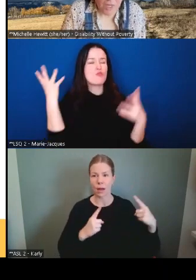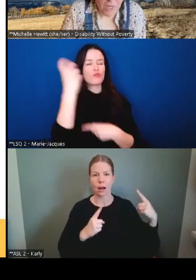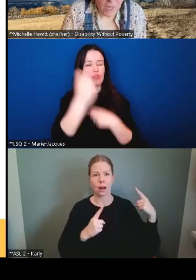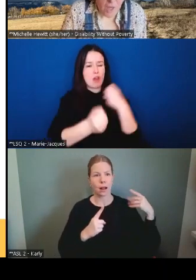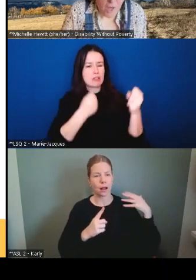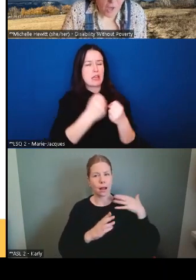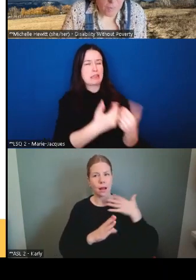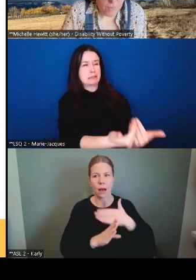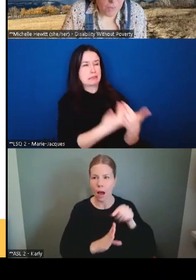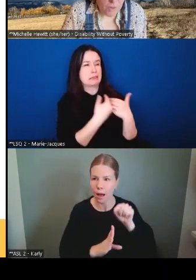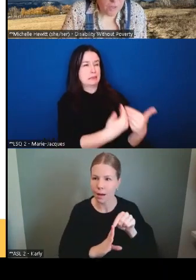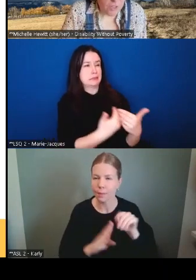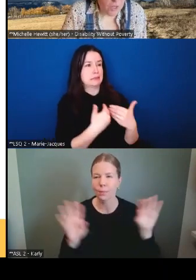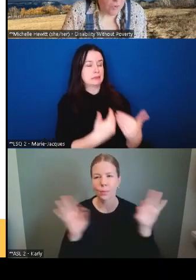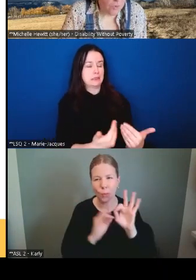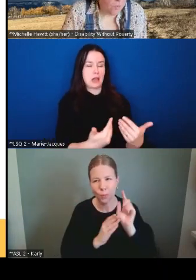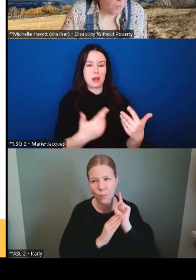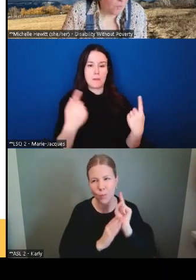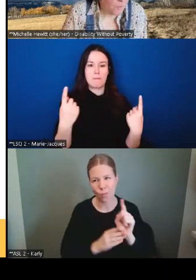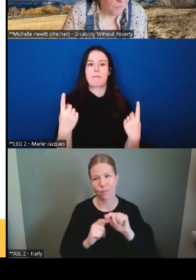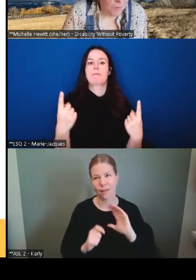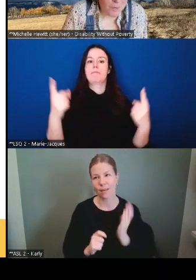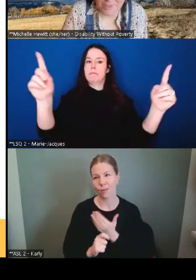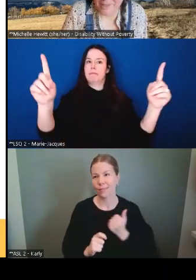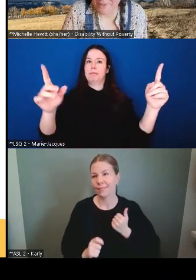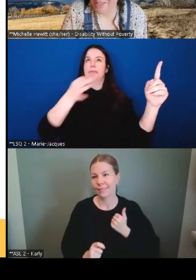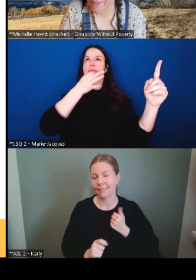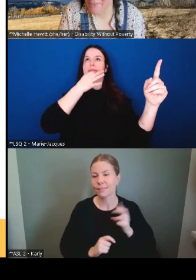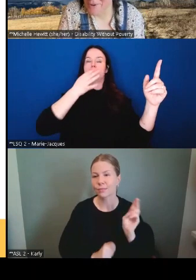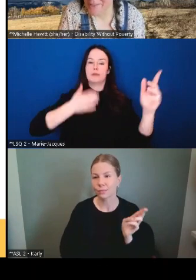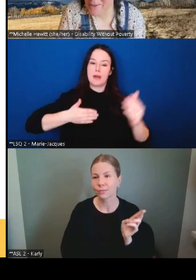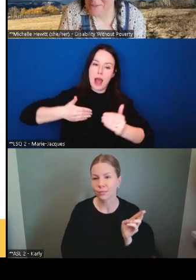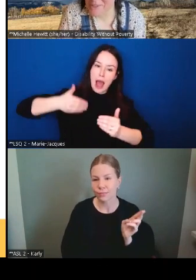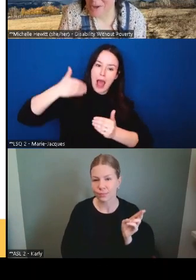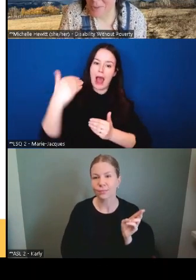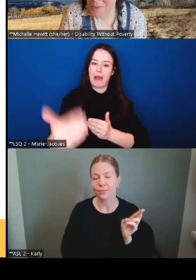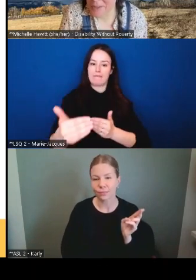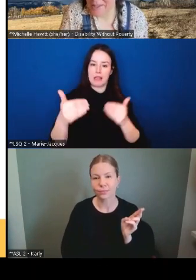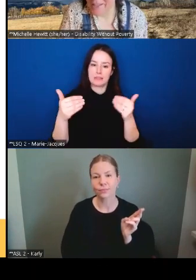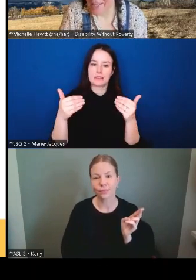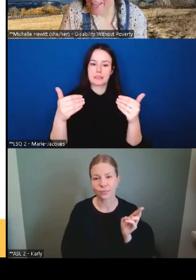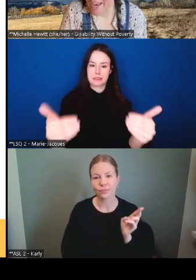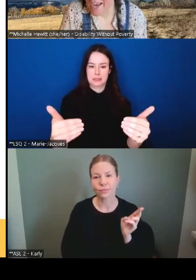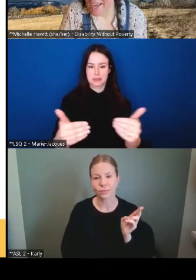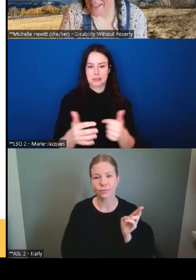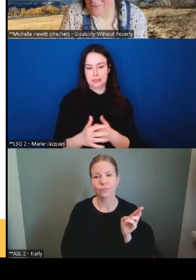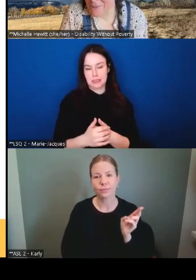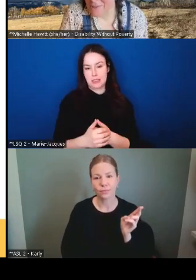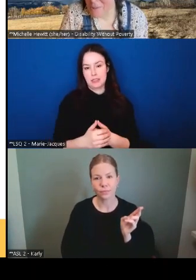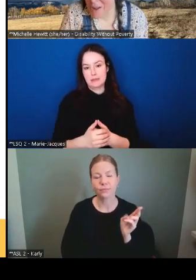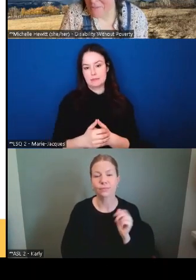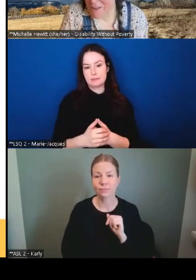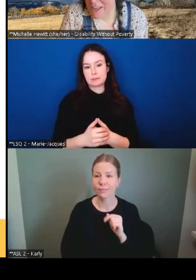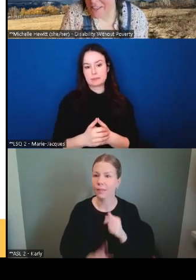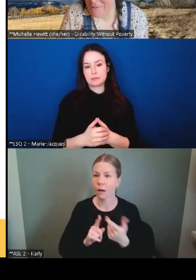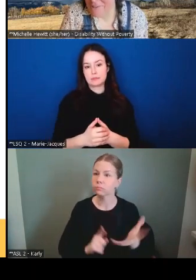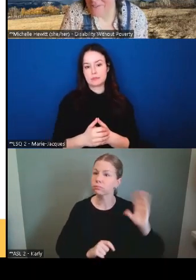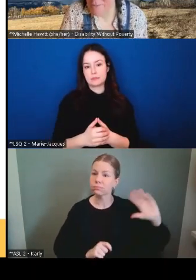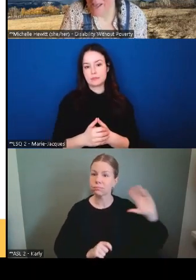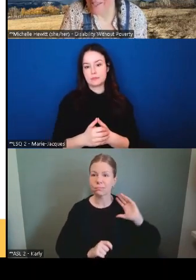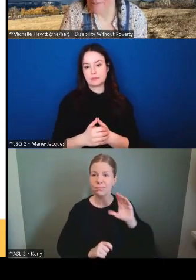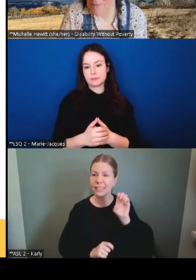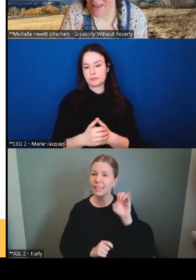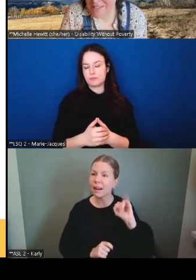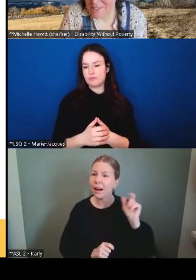Et donc, c'est un jalon dans l'histoire canadienne. et à un moment donné, il n avait